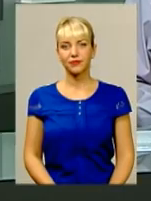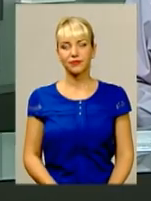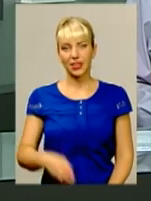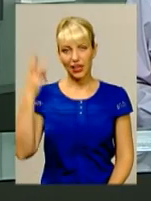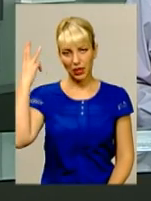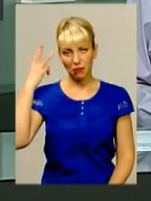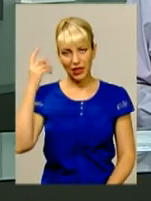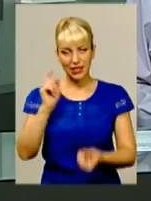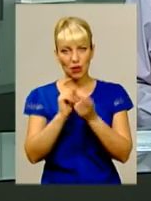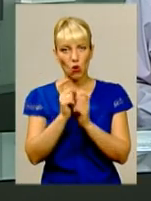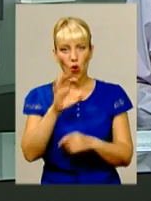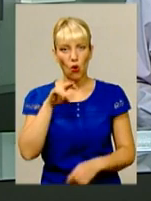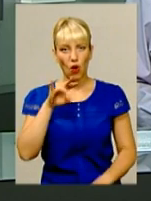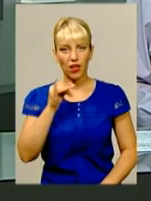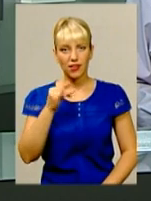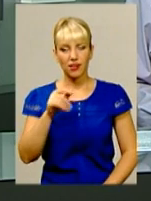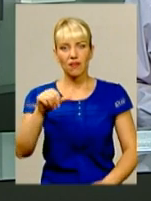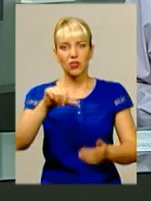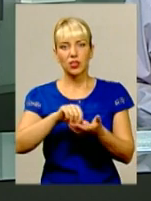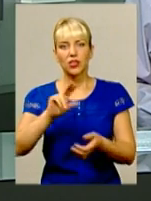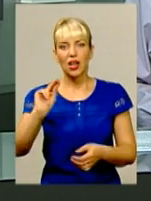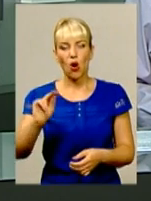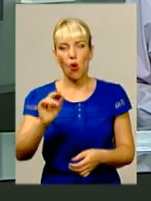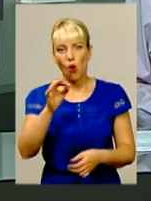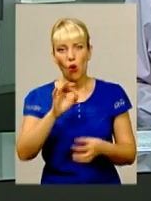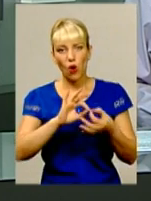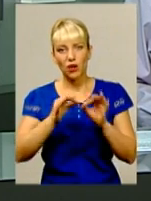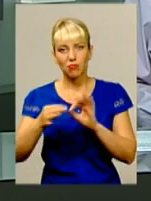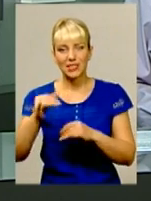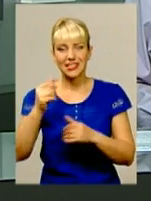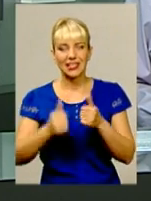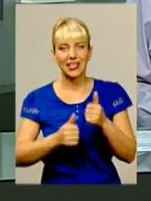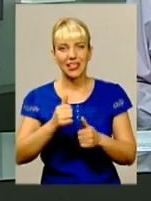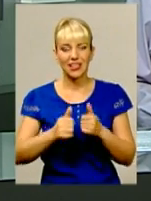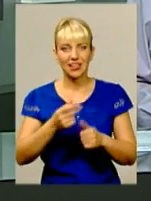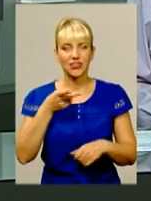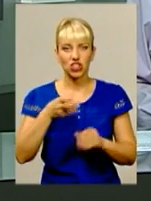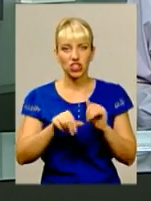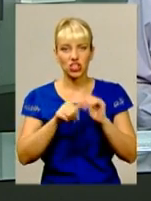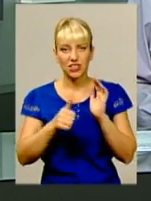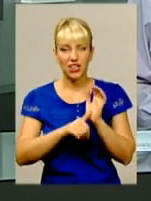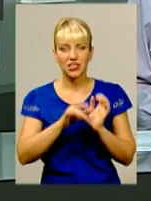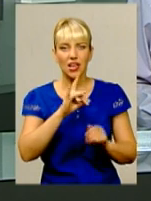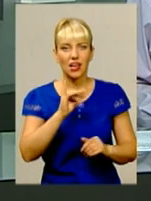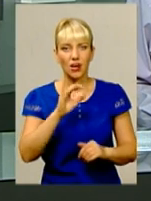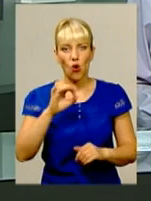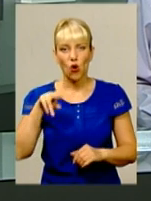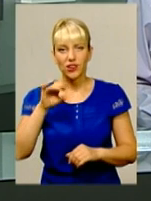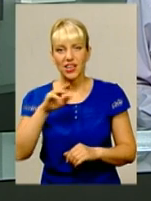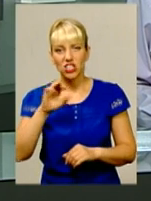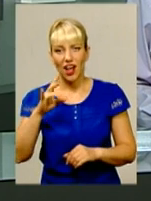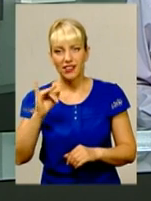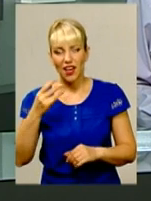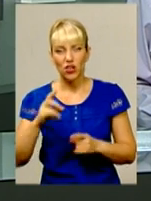Хмельницький борець Павло Олійник виступить на Олімпійських іграх 2016 у Ріо-де-Жанейро. Потівку, ліцензію на